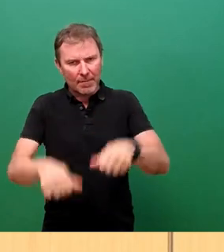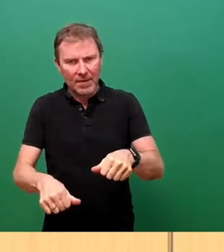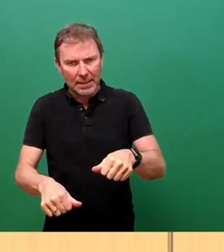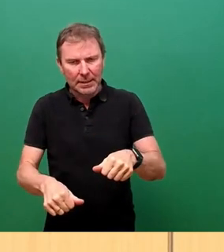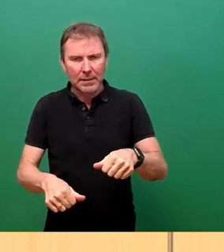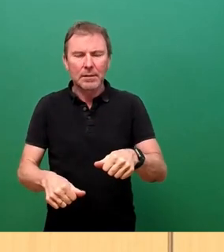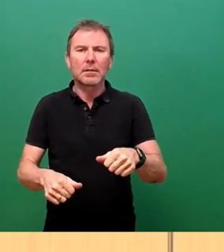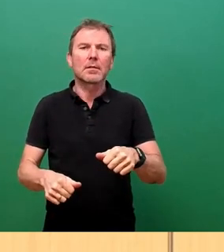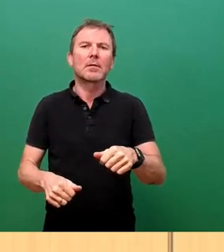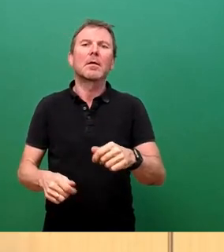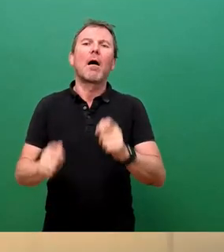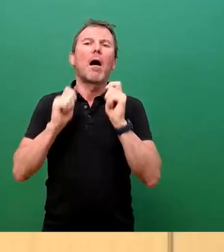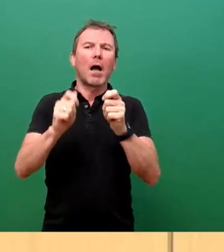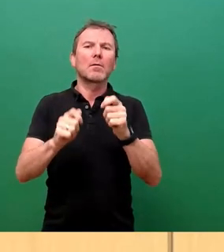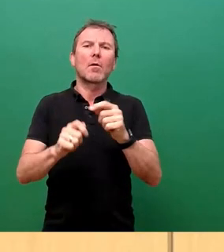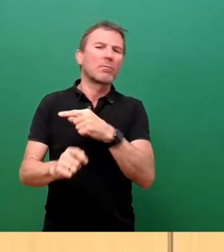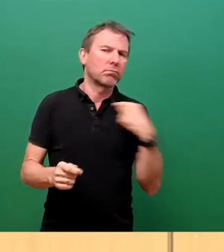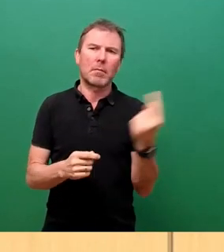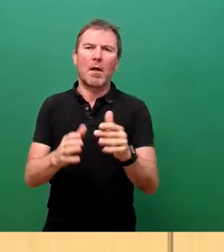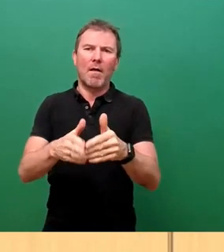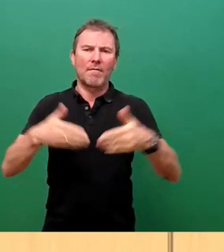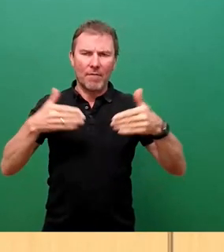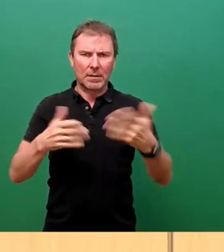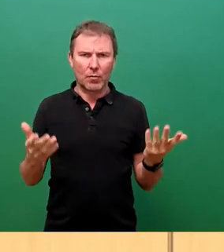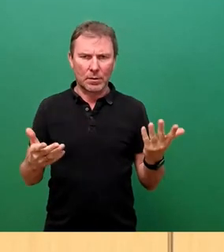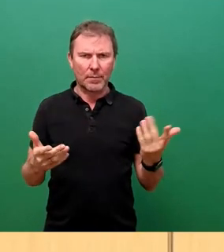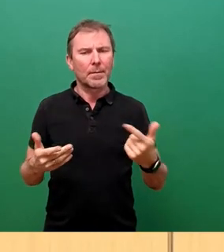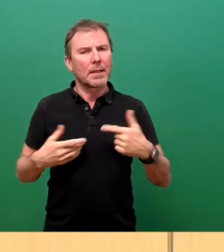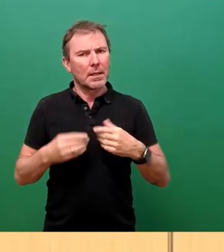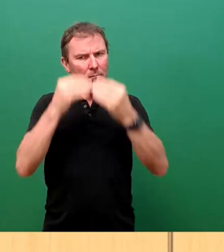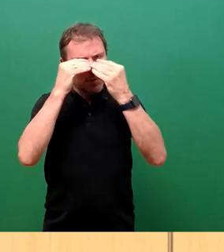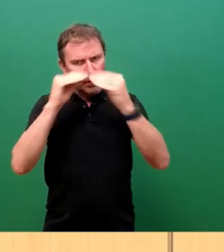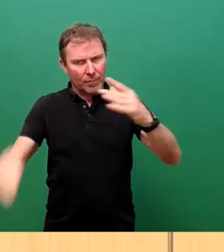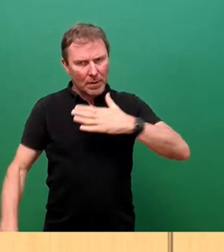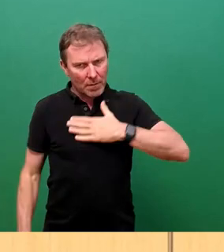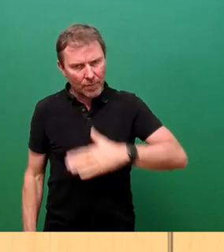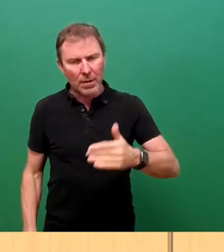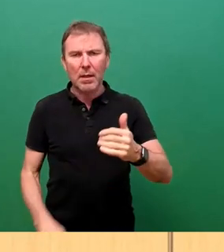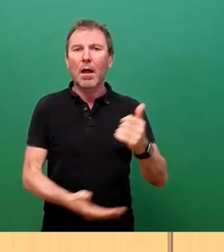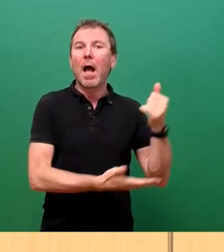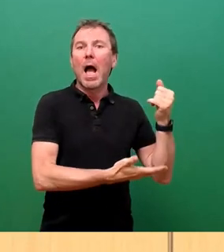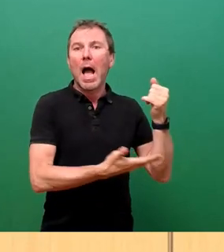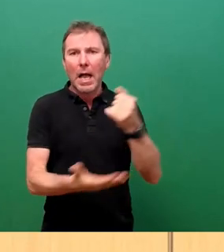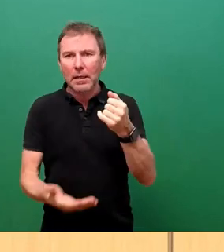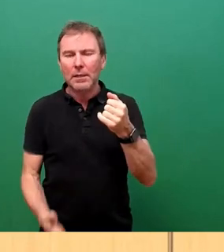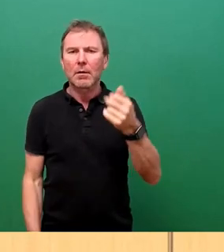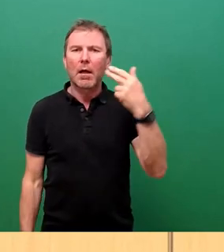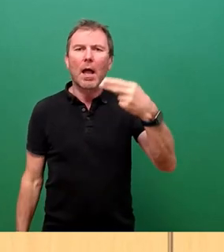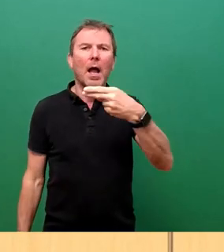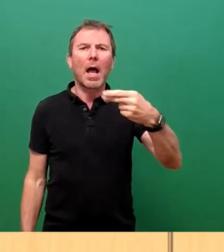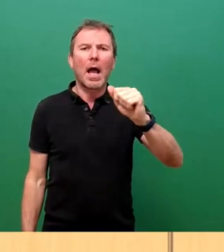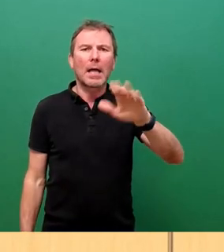Interfraktionell beantragt und so ich informiert bin, würde als Einreicher Herr Hannig die